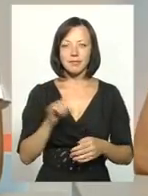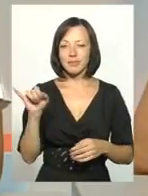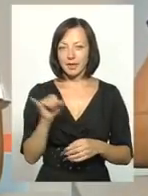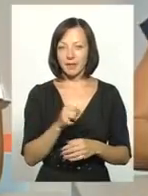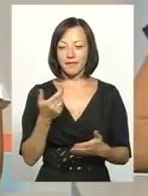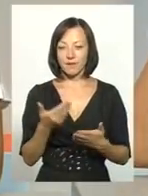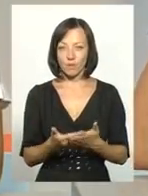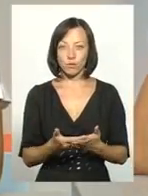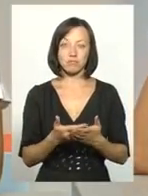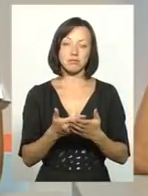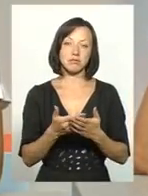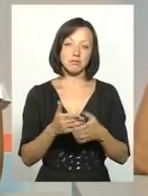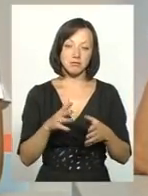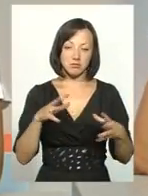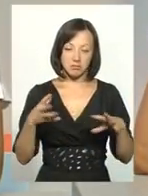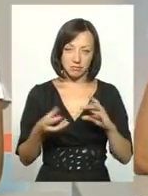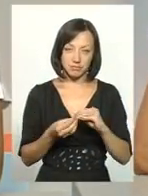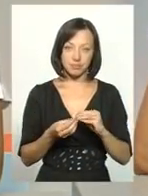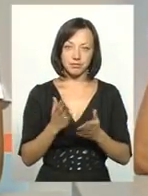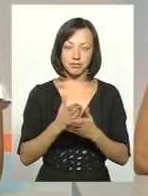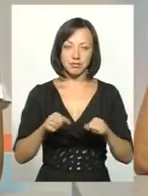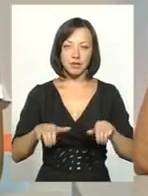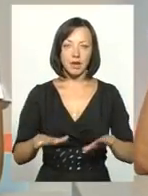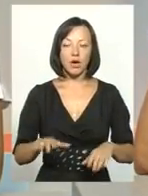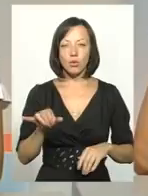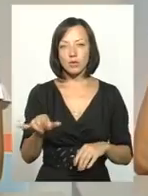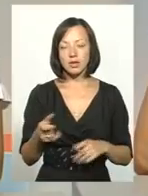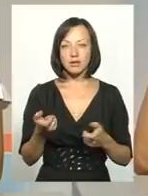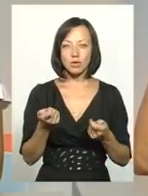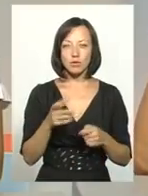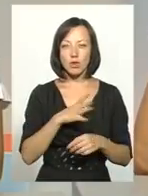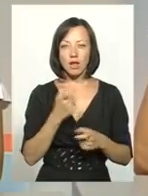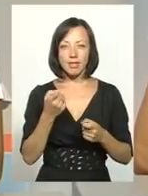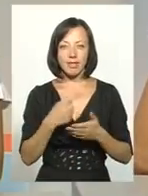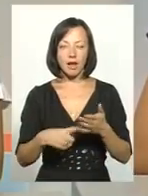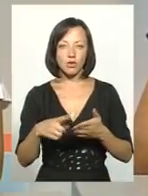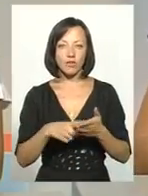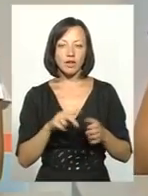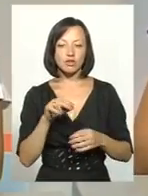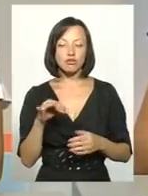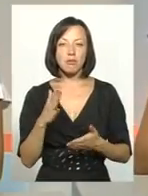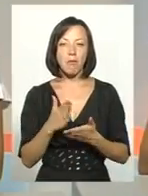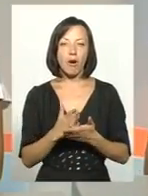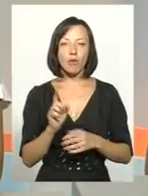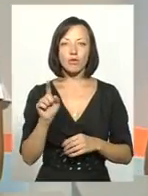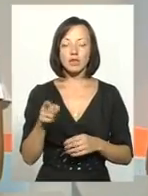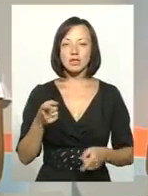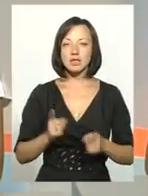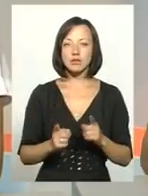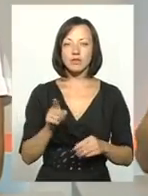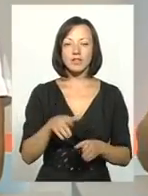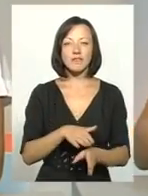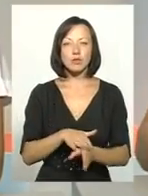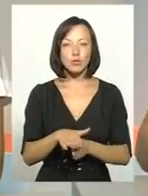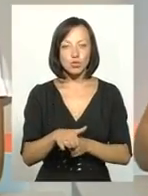І визріли в своєму такому рішенні. Звичайно, в них десь і була недовіра, а чи дійсно вони